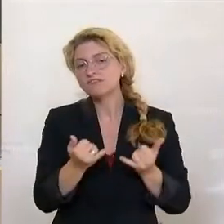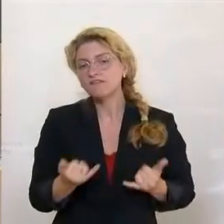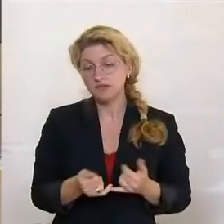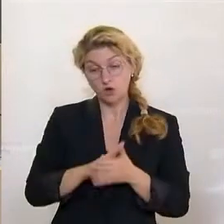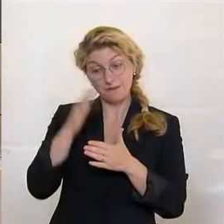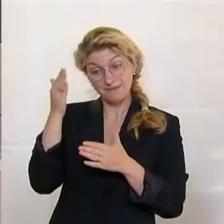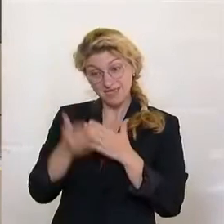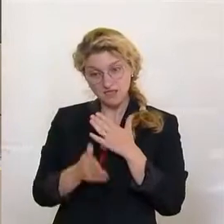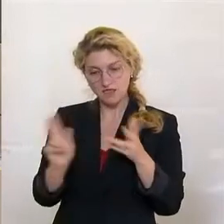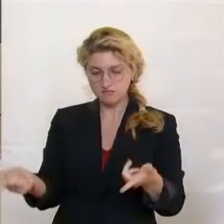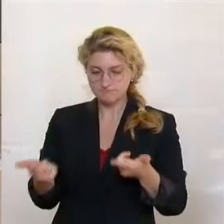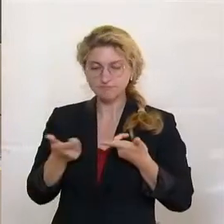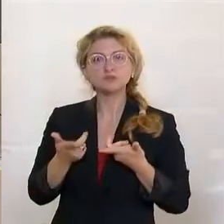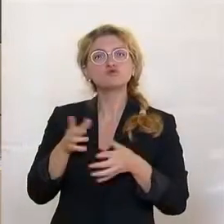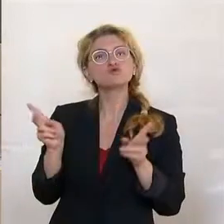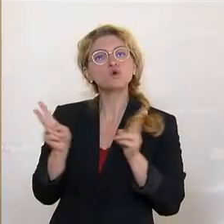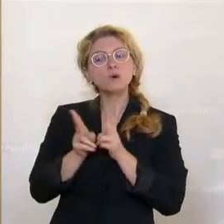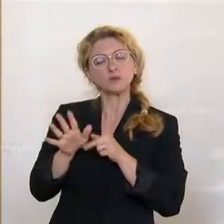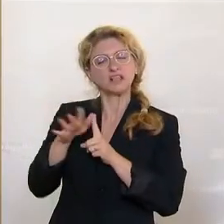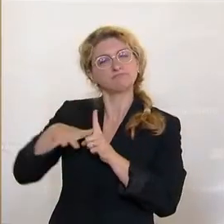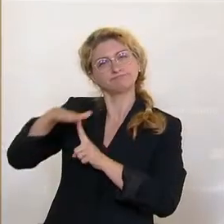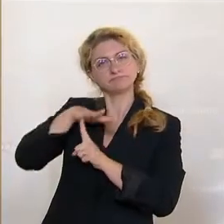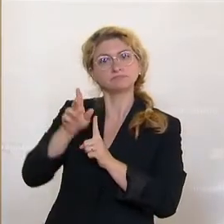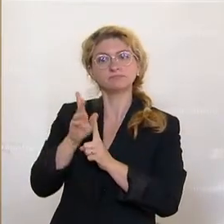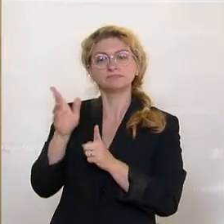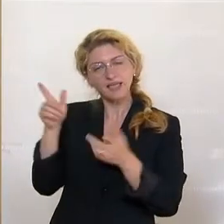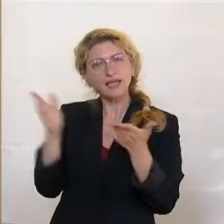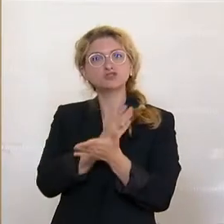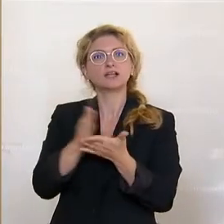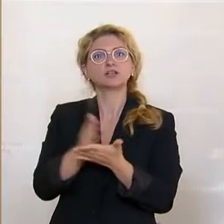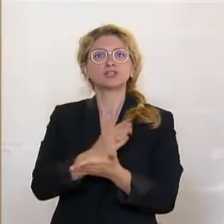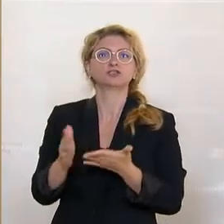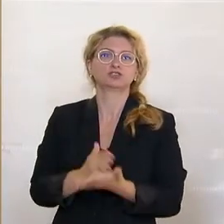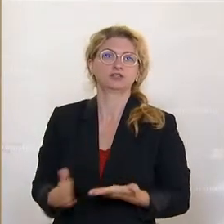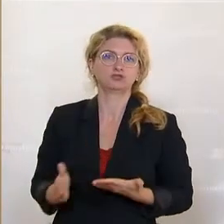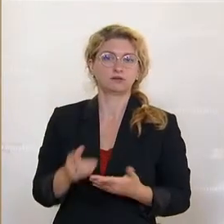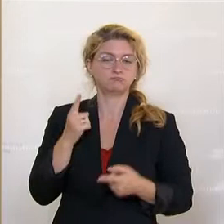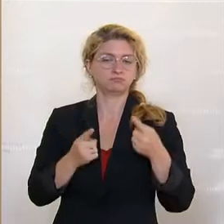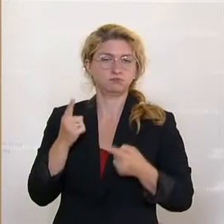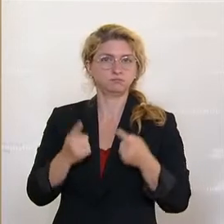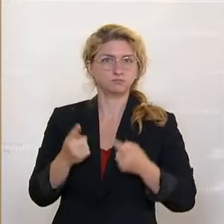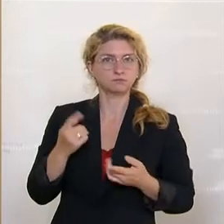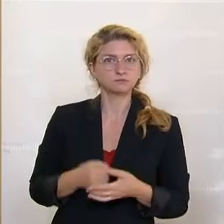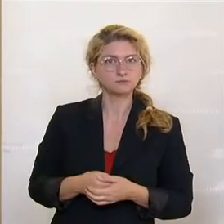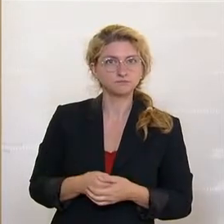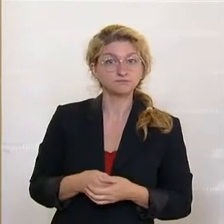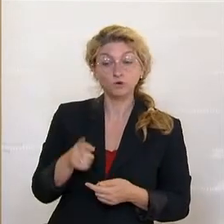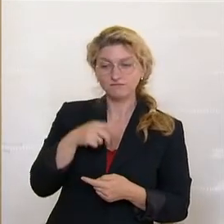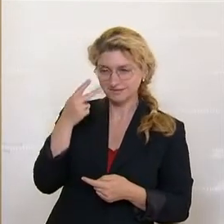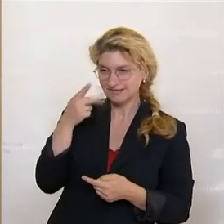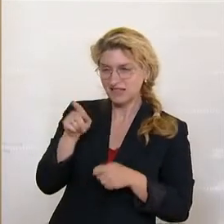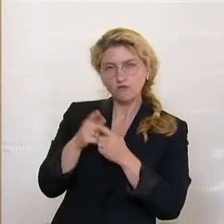Kurz und sein Umfeld alle diese Fragen. Und das sehen wir auch, wie er diese Parallelstrukturen